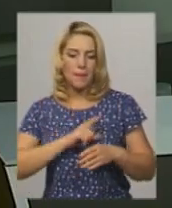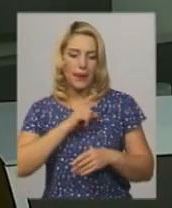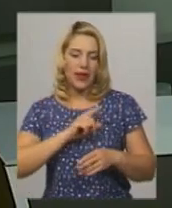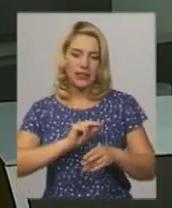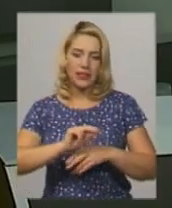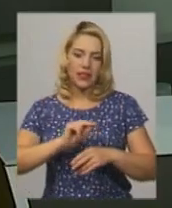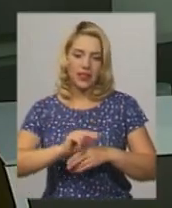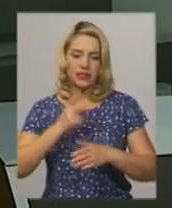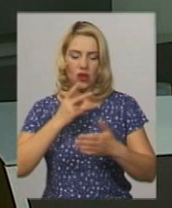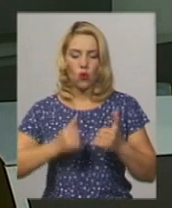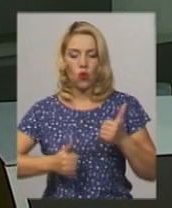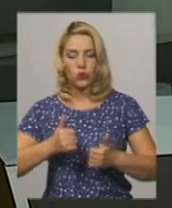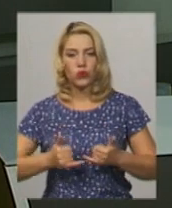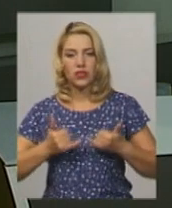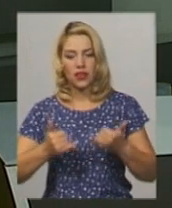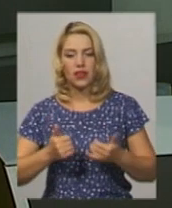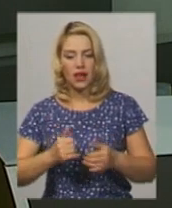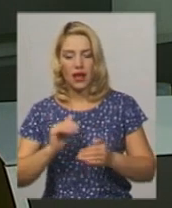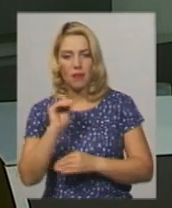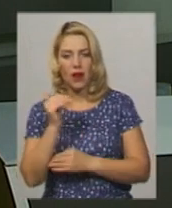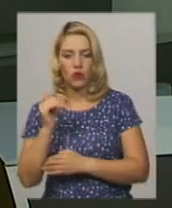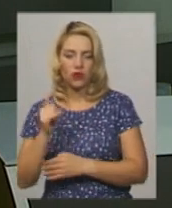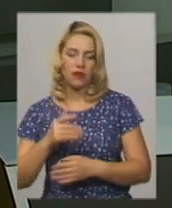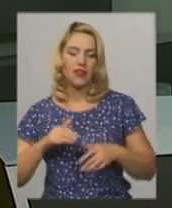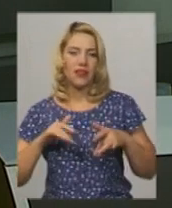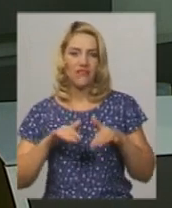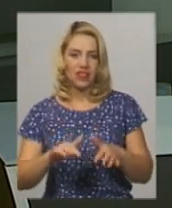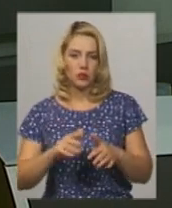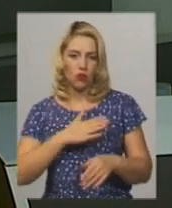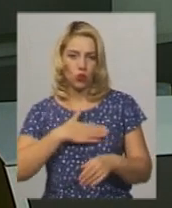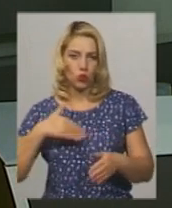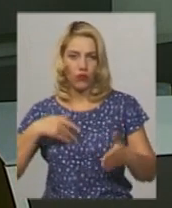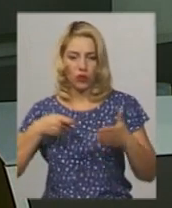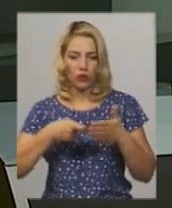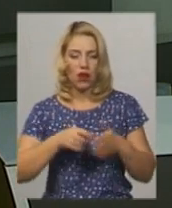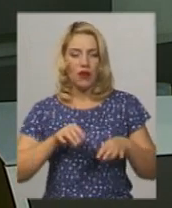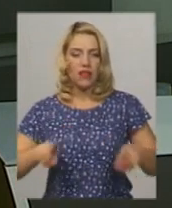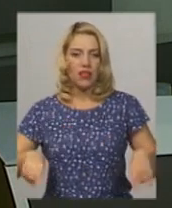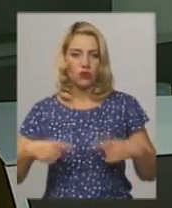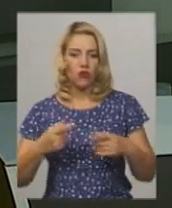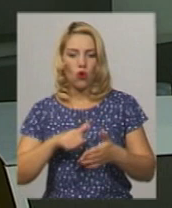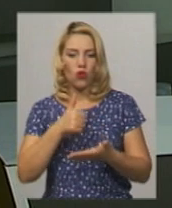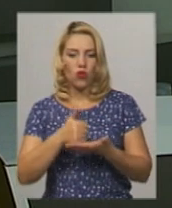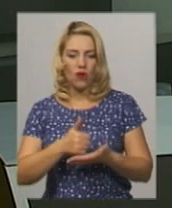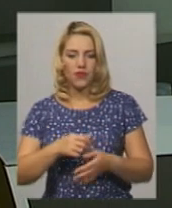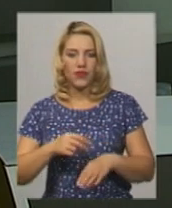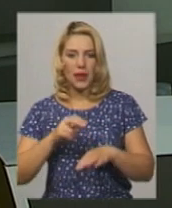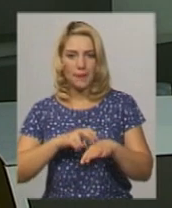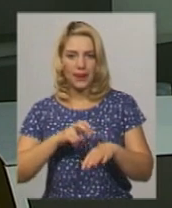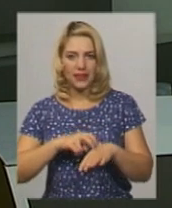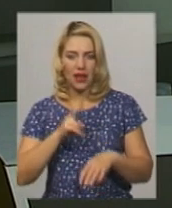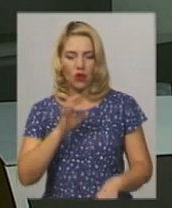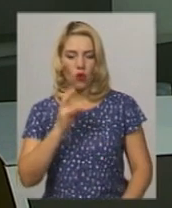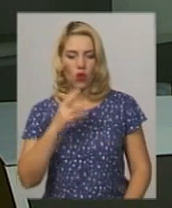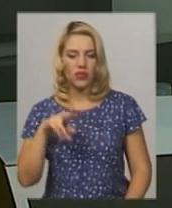конкурси для малюків та флешмоб грудного вигодовування влаштували під час фемілі-фесту. Головний педіатр Хмельницького Ірина Кондратю каже,